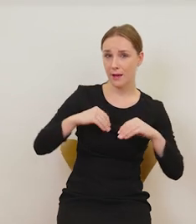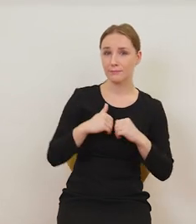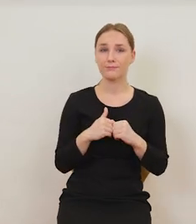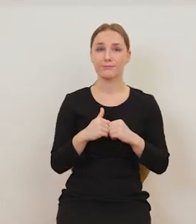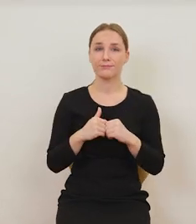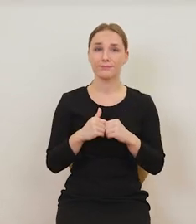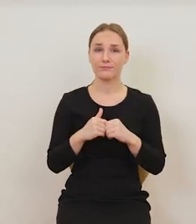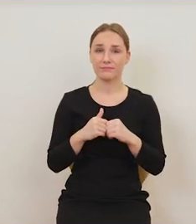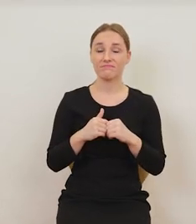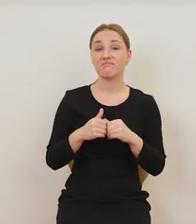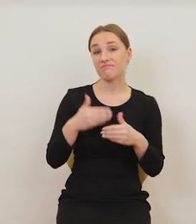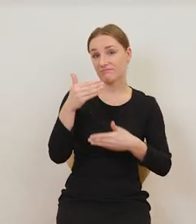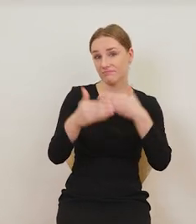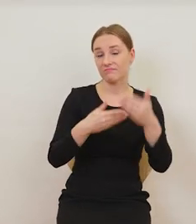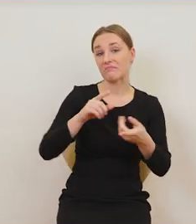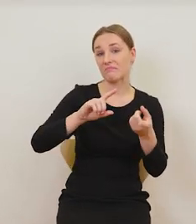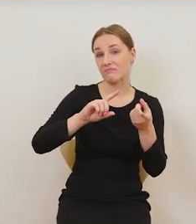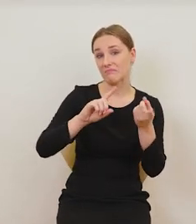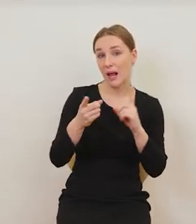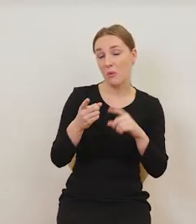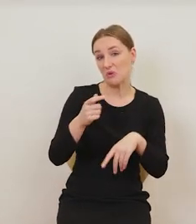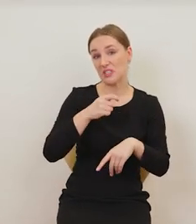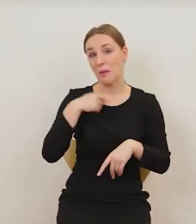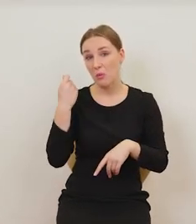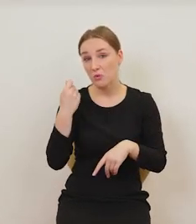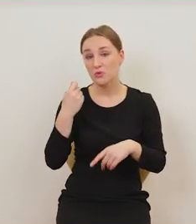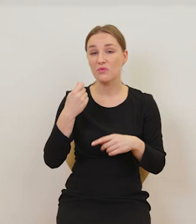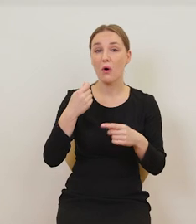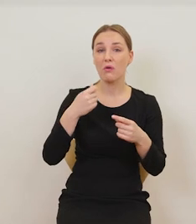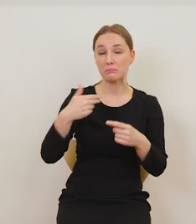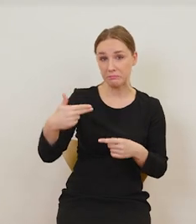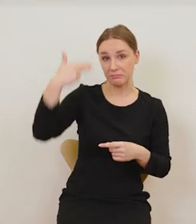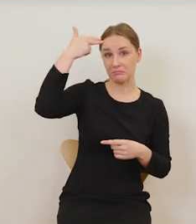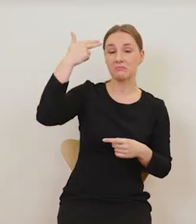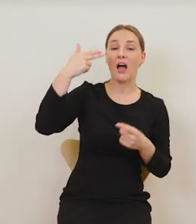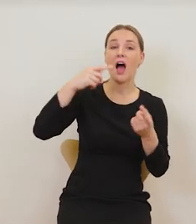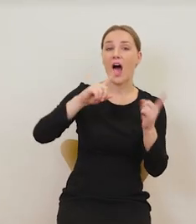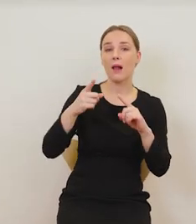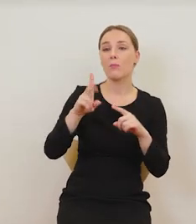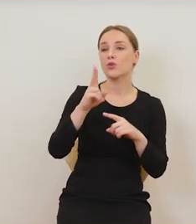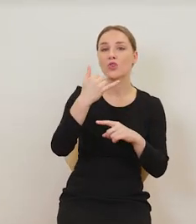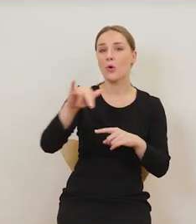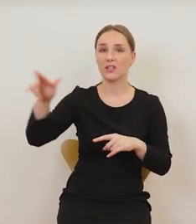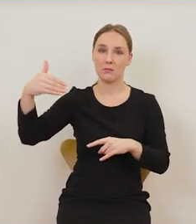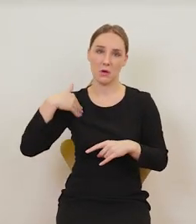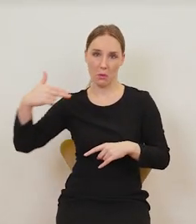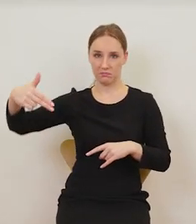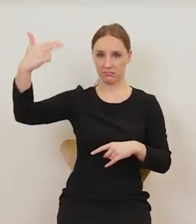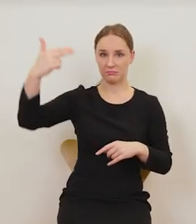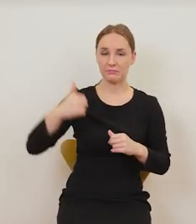albo popełnił samobójstwo, do końca tego nie wiemy, albo zginął w wyniku postrzału z własnej